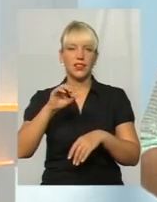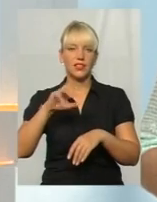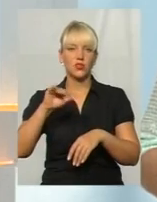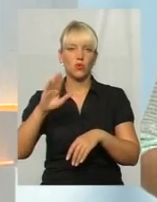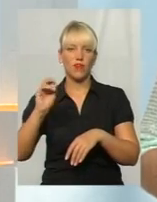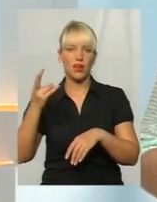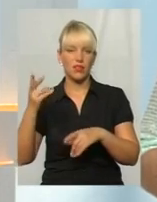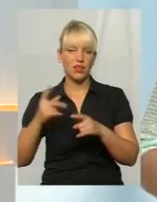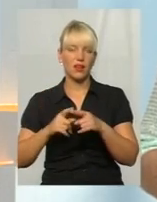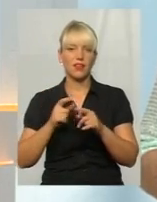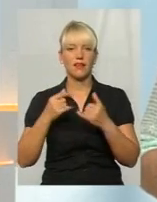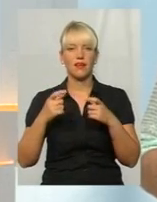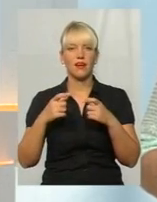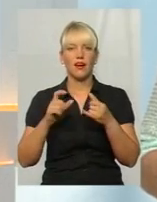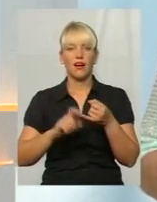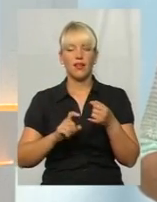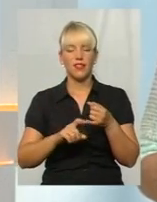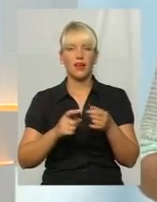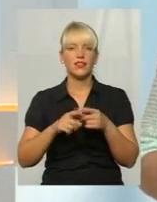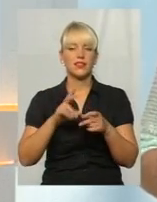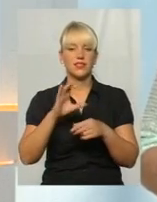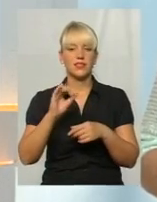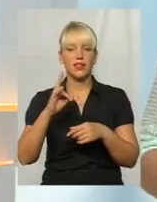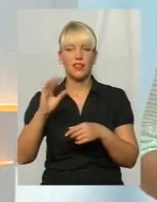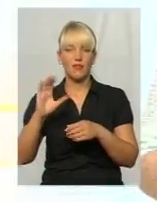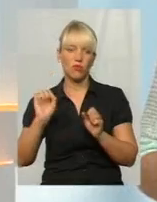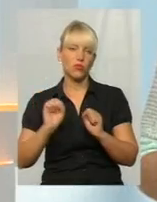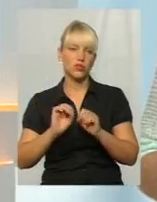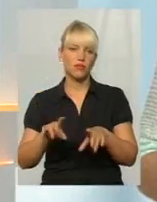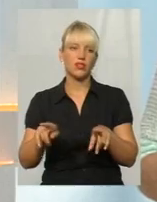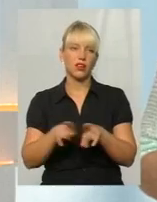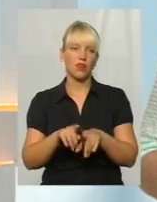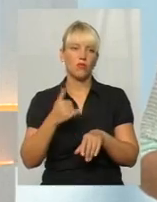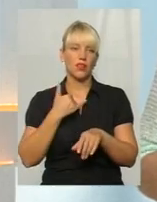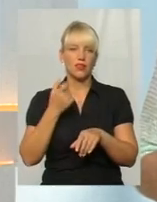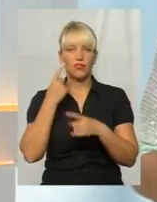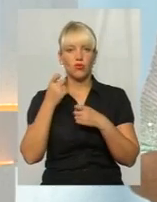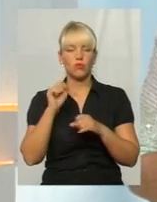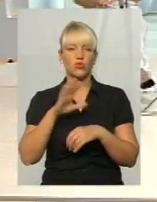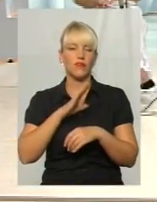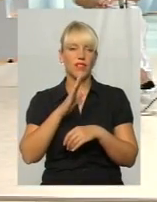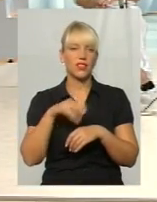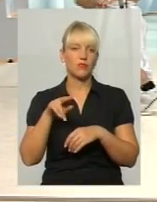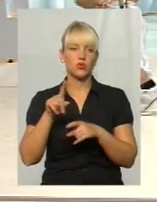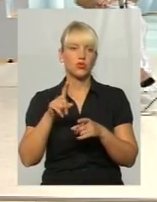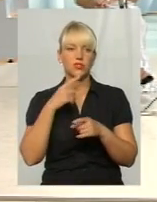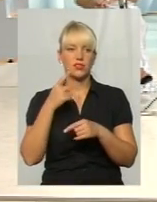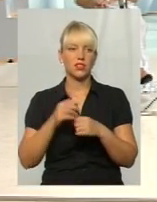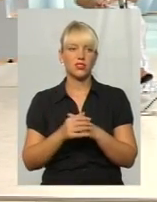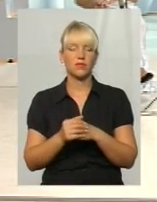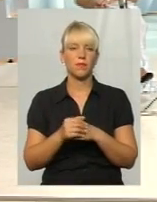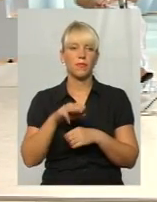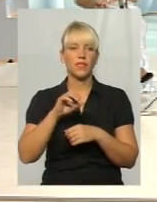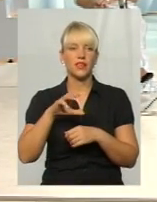аналізи здавати всі, нібо теж на цей вірус. От така у мене інформація, може, Вадим Миколаївич... Тести, власне,